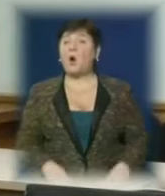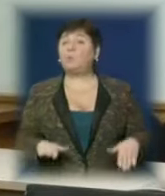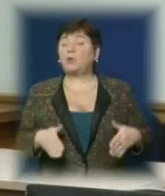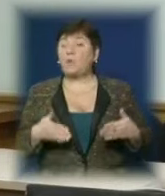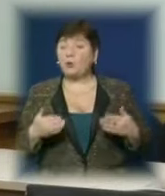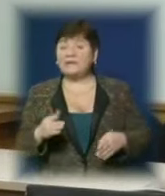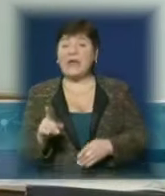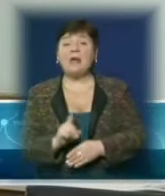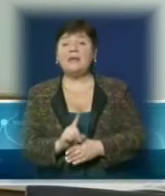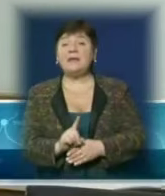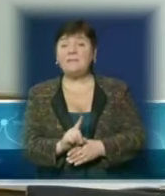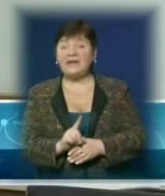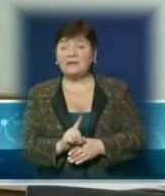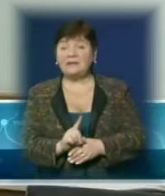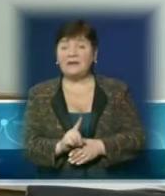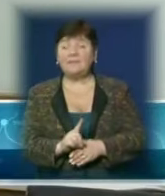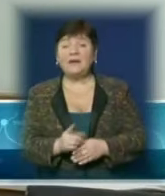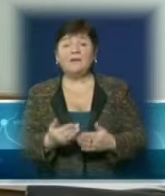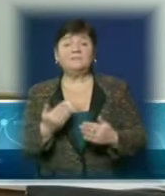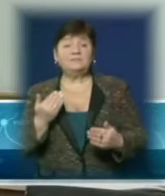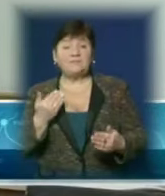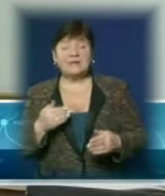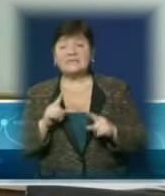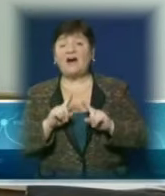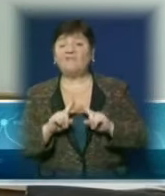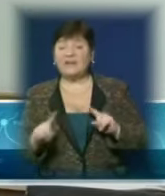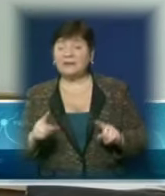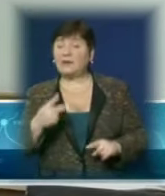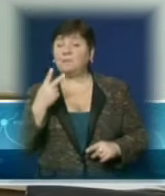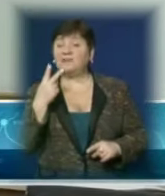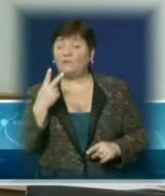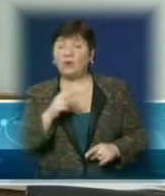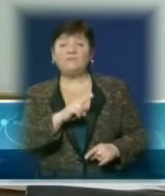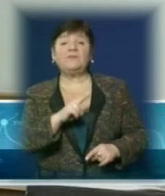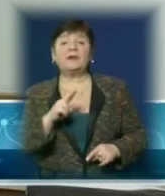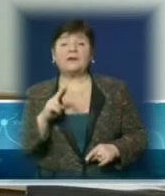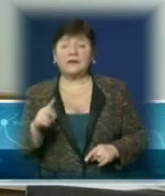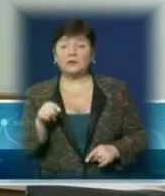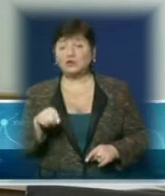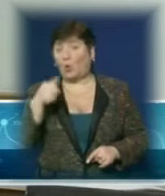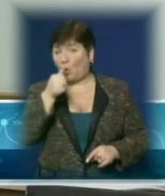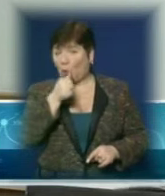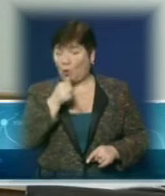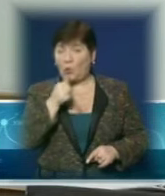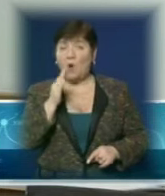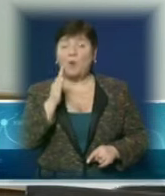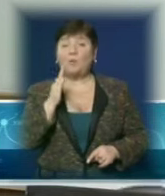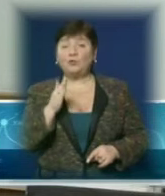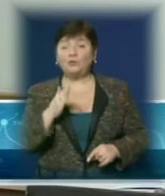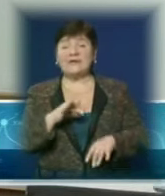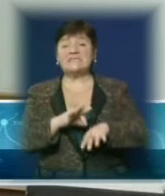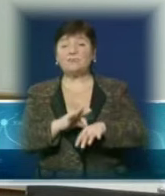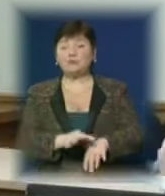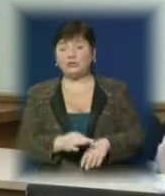ліміти, суттє, вони відрізняються від попередніх, за винятком тих двох закладів, в яких цього року були запущені котельні на